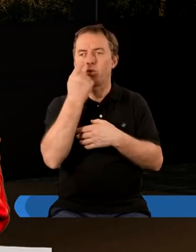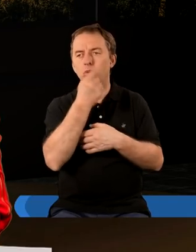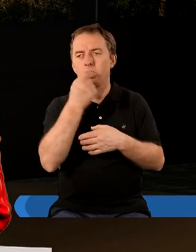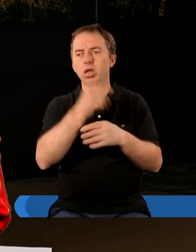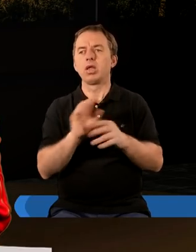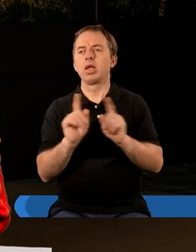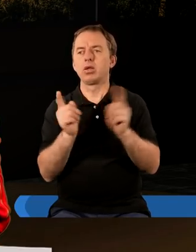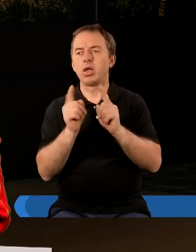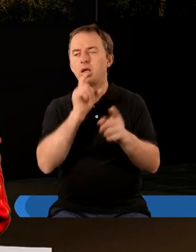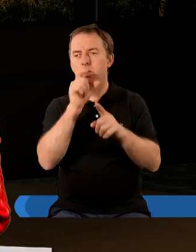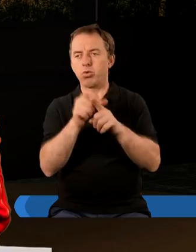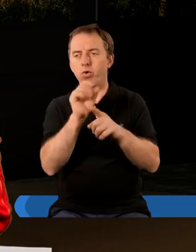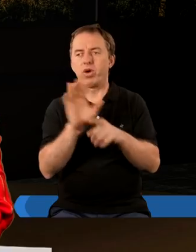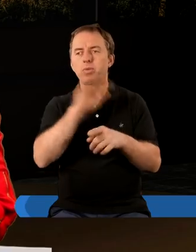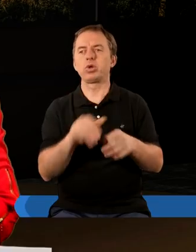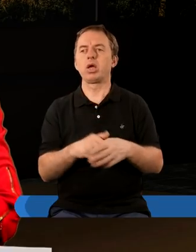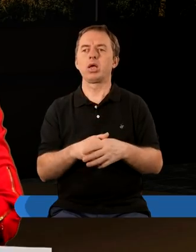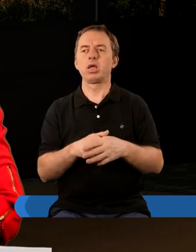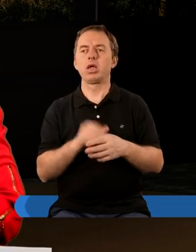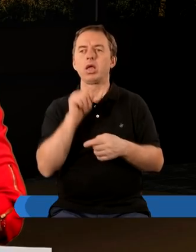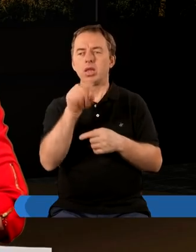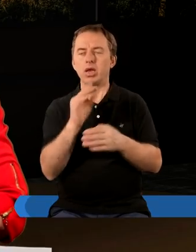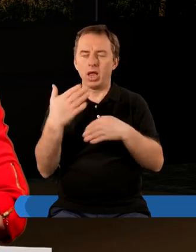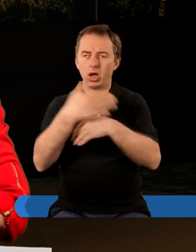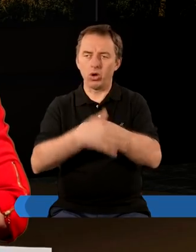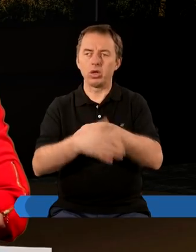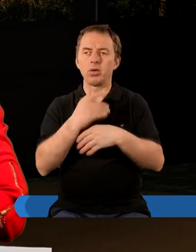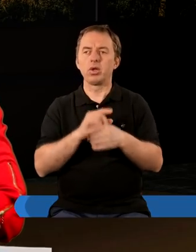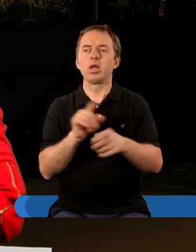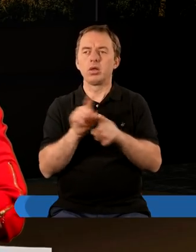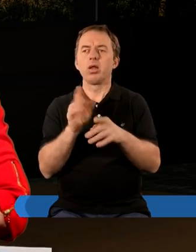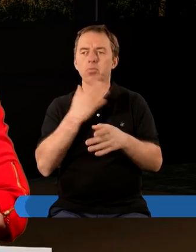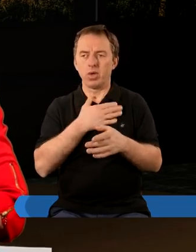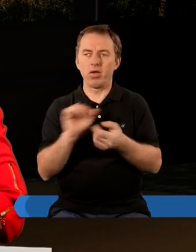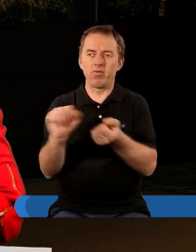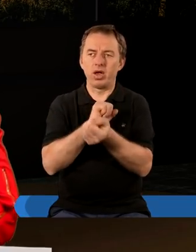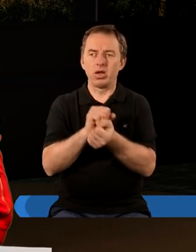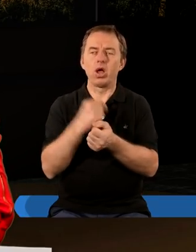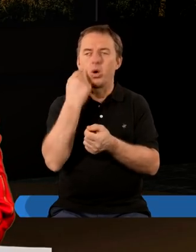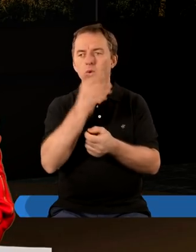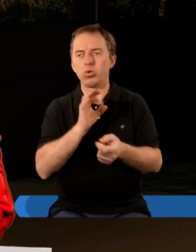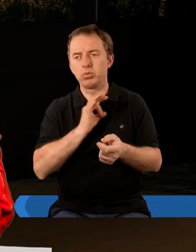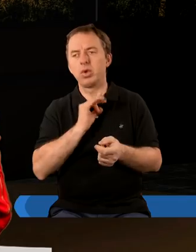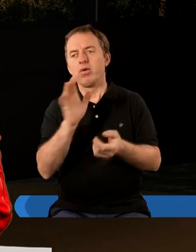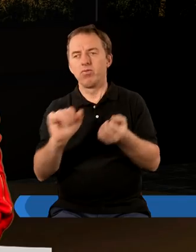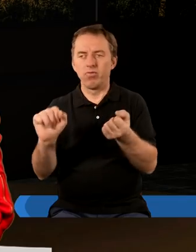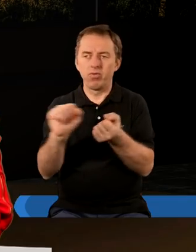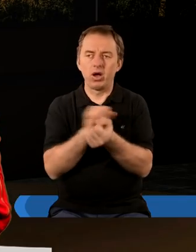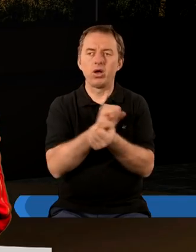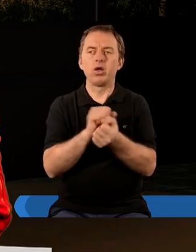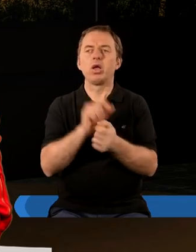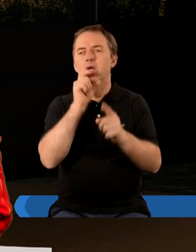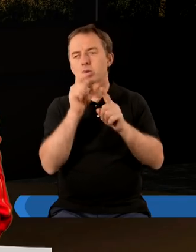ust, jest symbolem Słowa Bożego. Potem na koniec mamy też, że będę z nimi walczył mieczem ust moich, będę